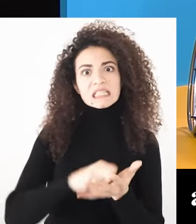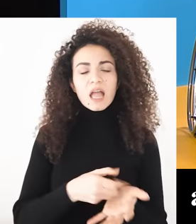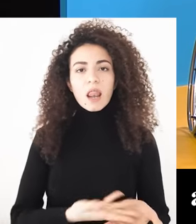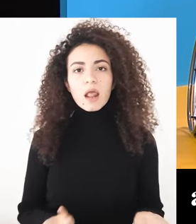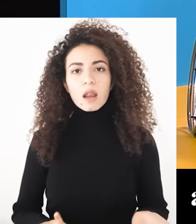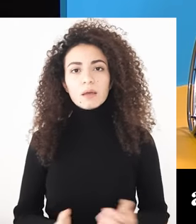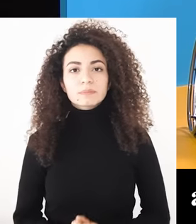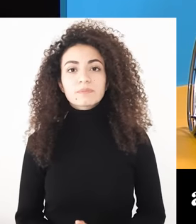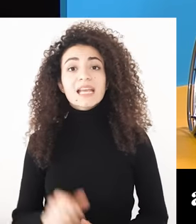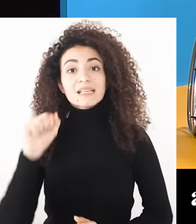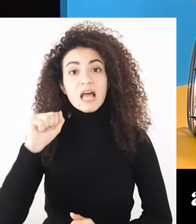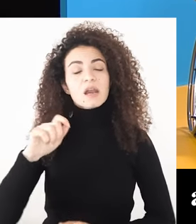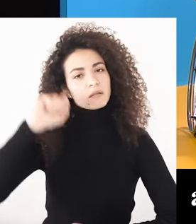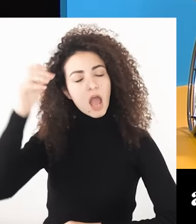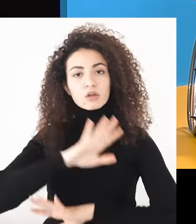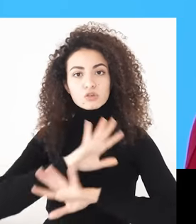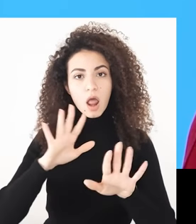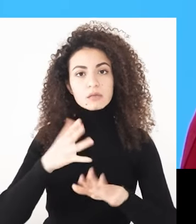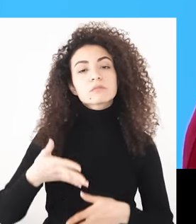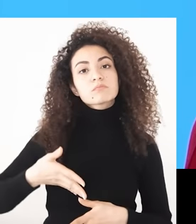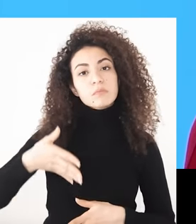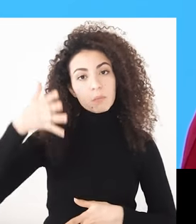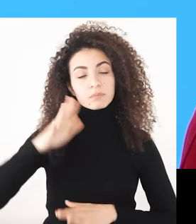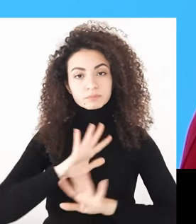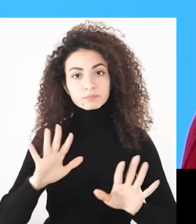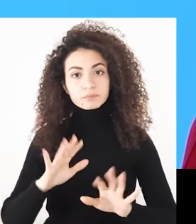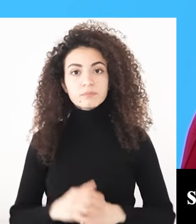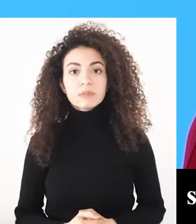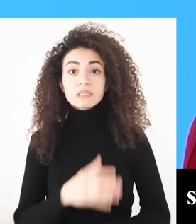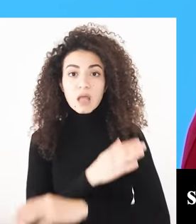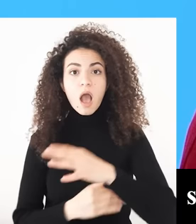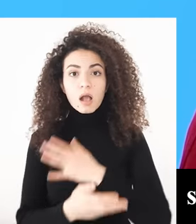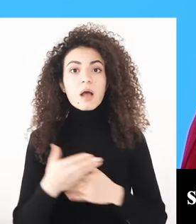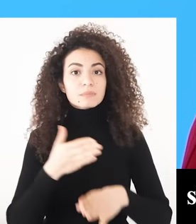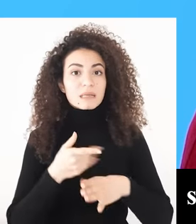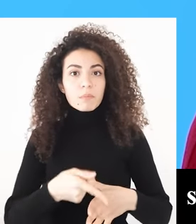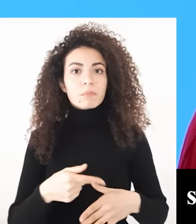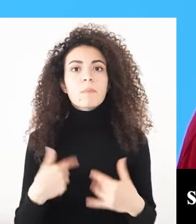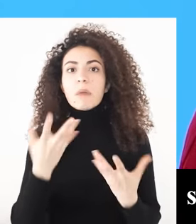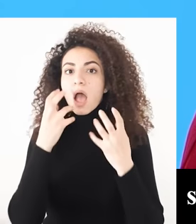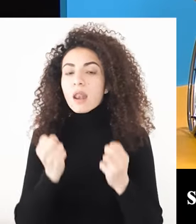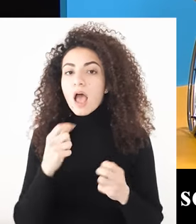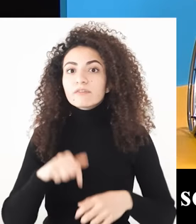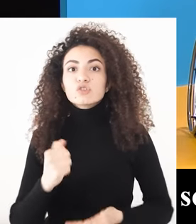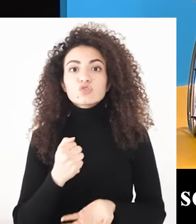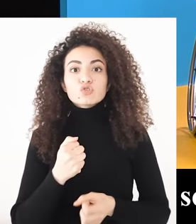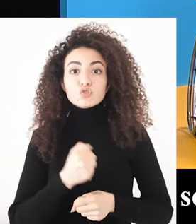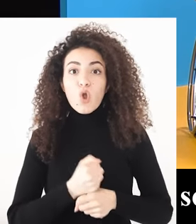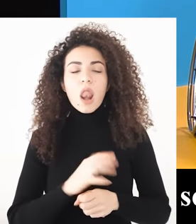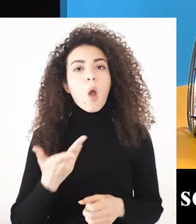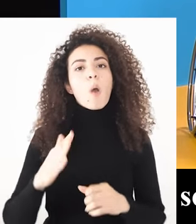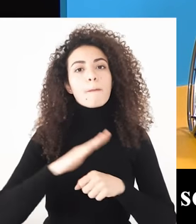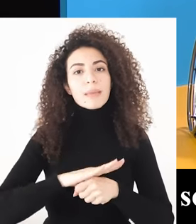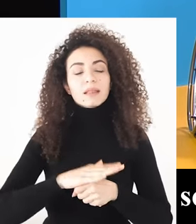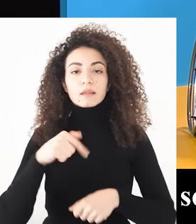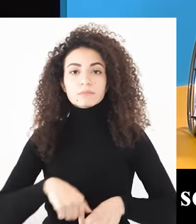سارة وأنهت فترة الدراسة بالمؤسسة وما قدرت بسبب إعاقتها إيجاد عمل ببيروت أو منزل للإيجار فوافقت